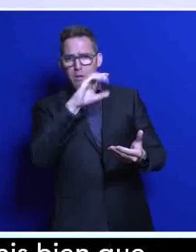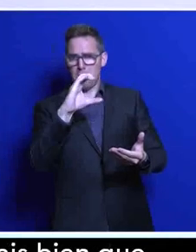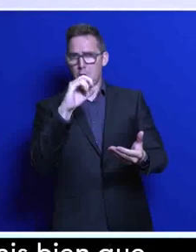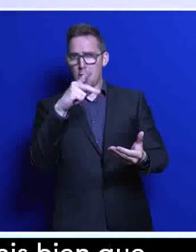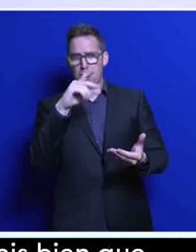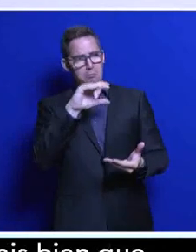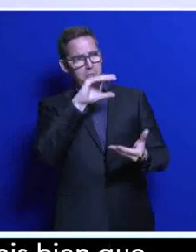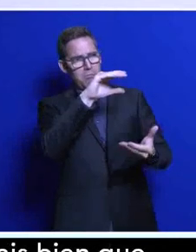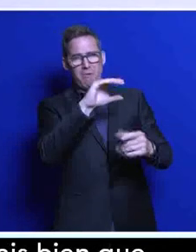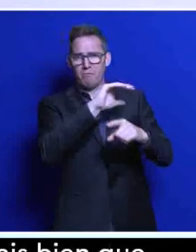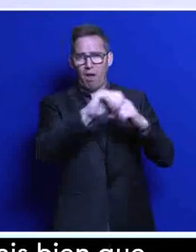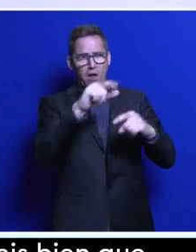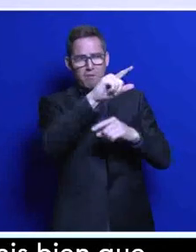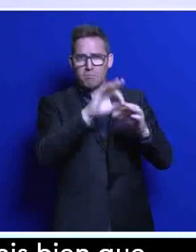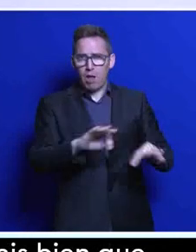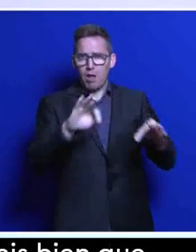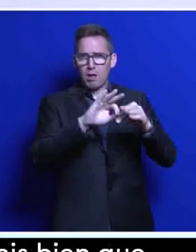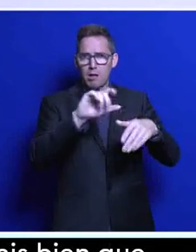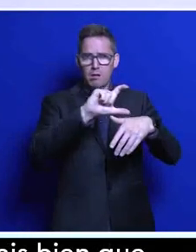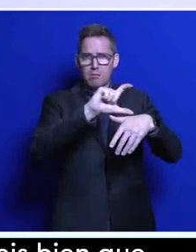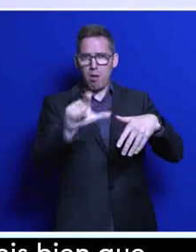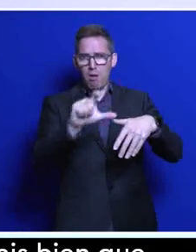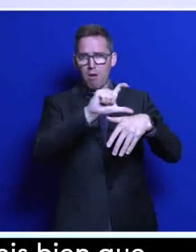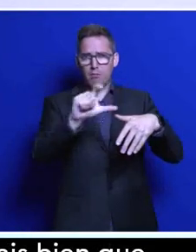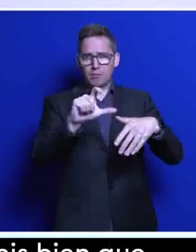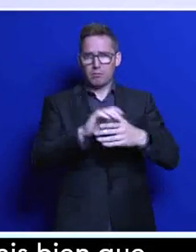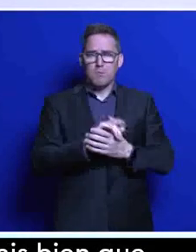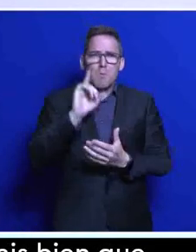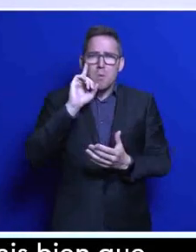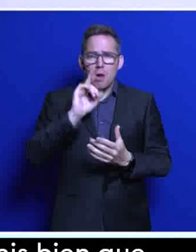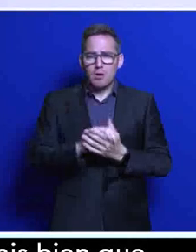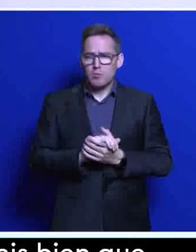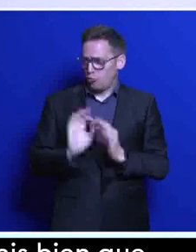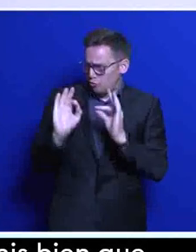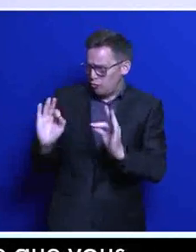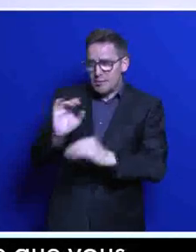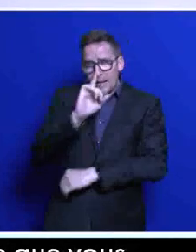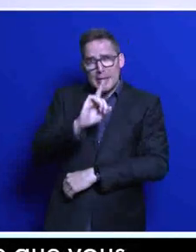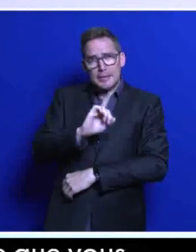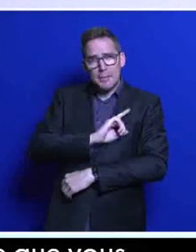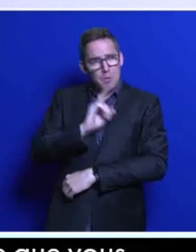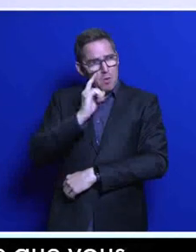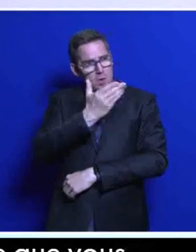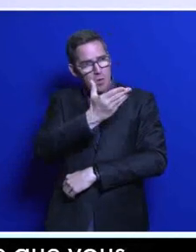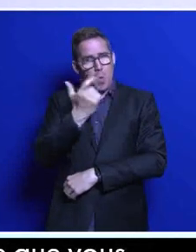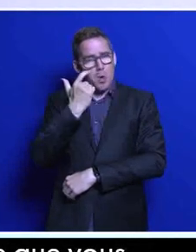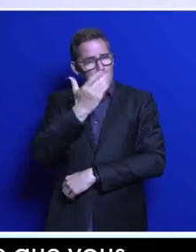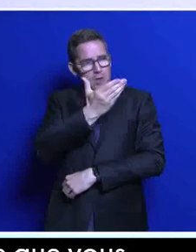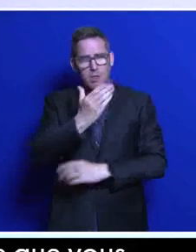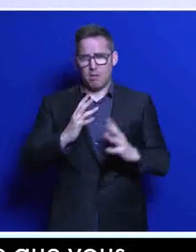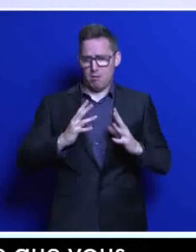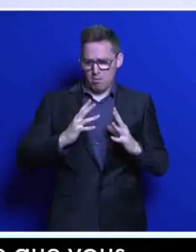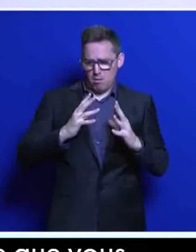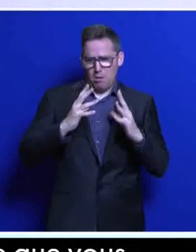» C'est précisément parce que les États du Golfe, tous collectivement, se sont engagés dans cette transition climatique, ont